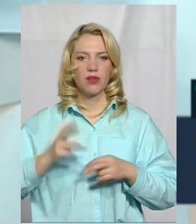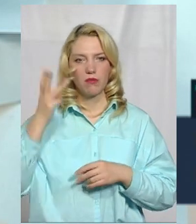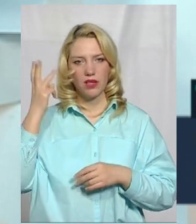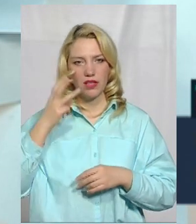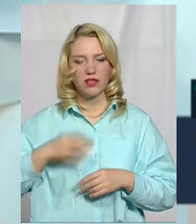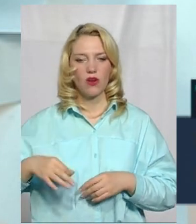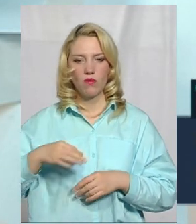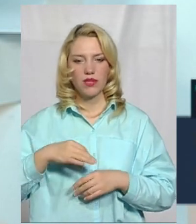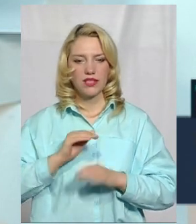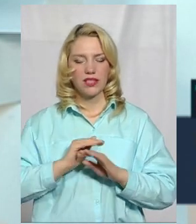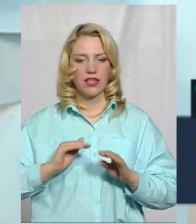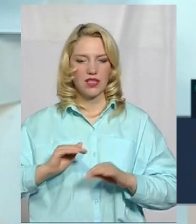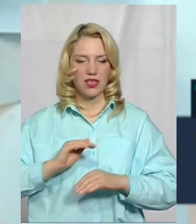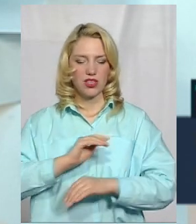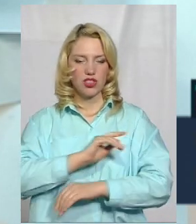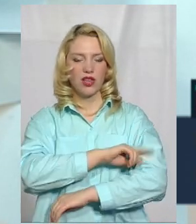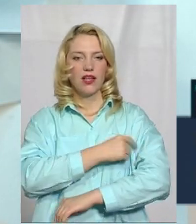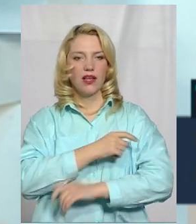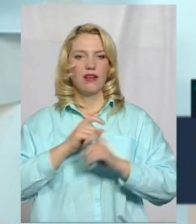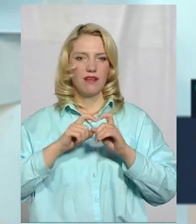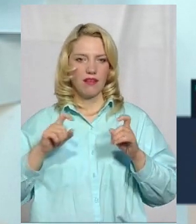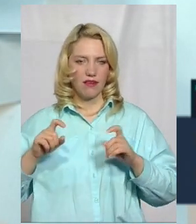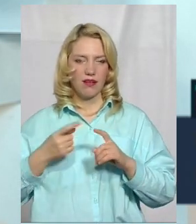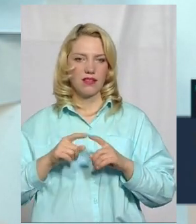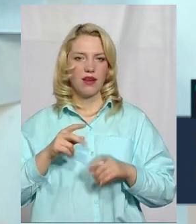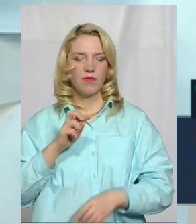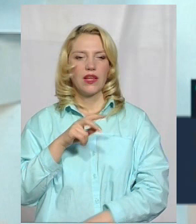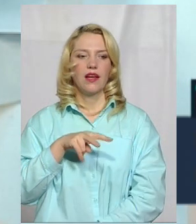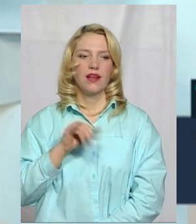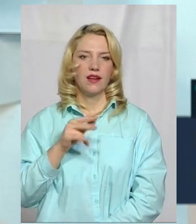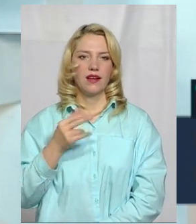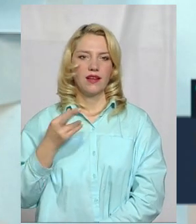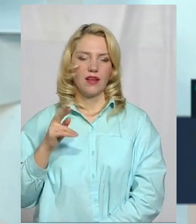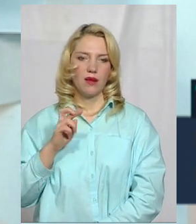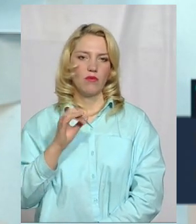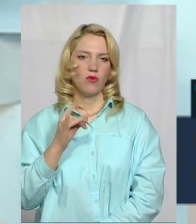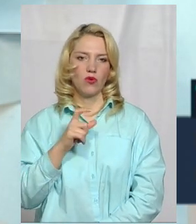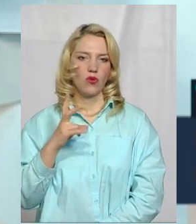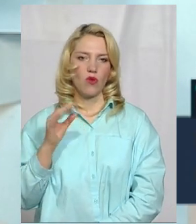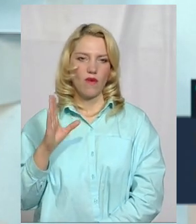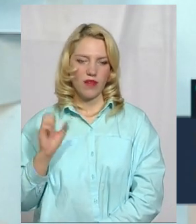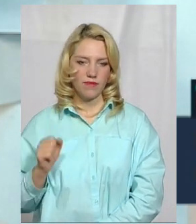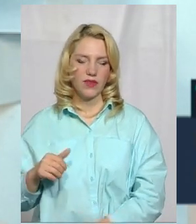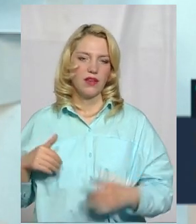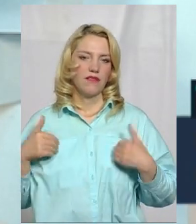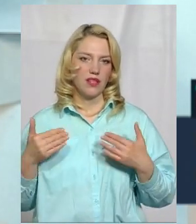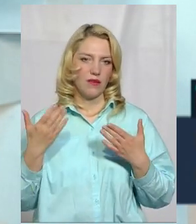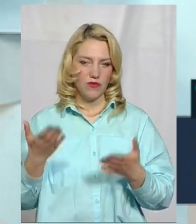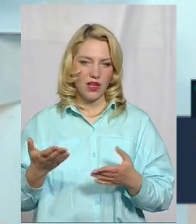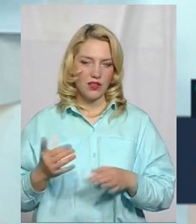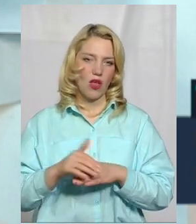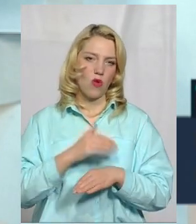обласна дитяча лікарня Хмельницької облради Лілію Брухновою. Моє вітання, пані Лілі. Доброго вечора.